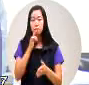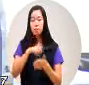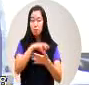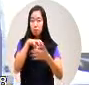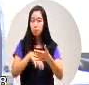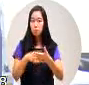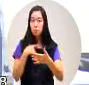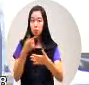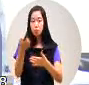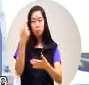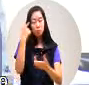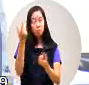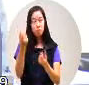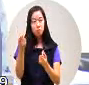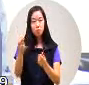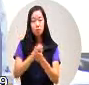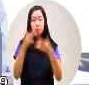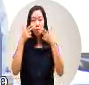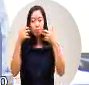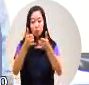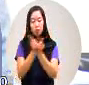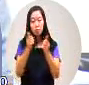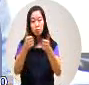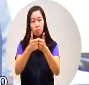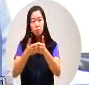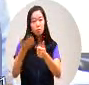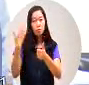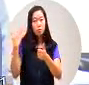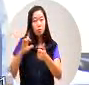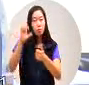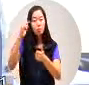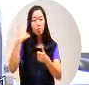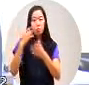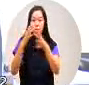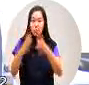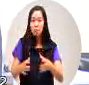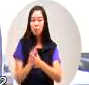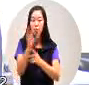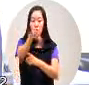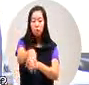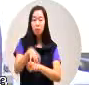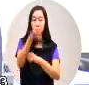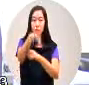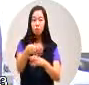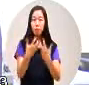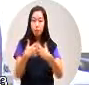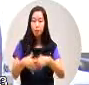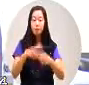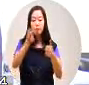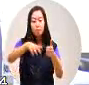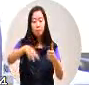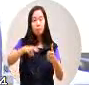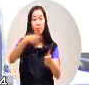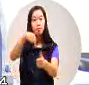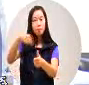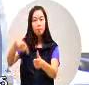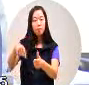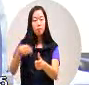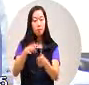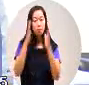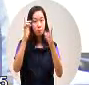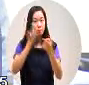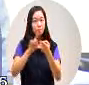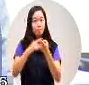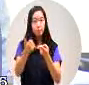中我不要认同就是原民会上次呢办过挖土机这样的训练培育这是正确的